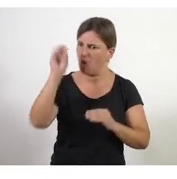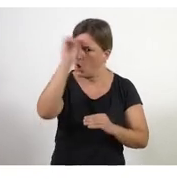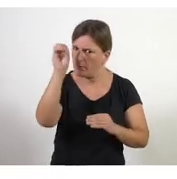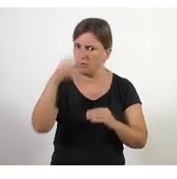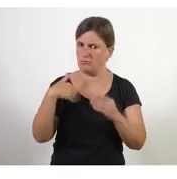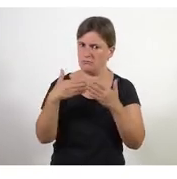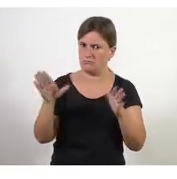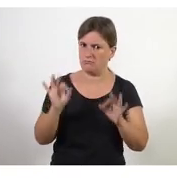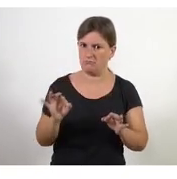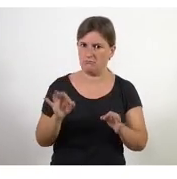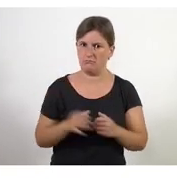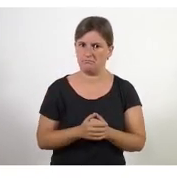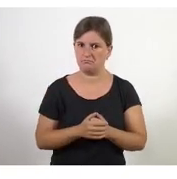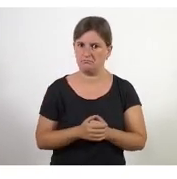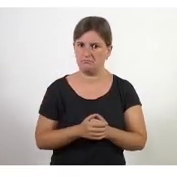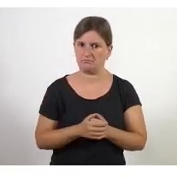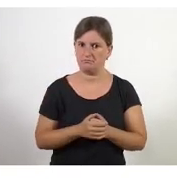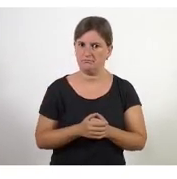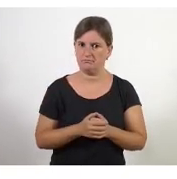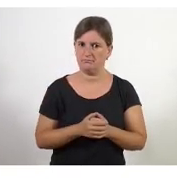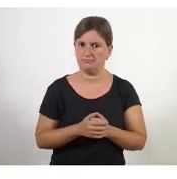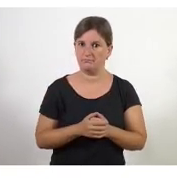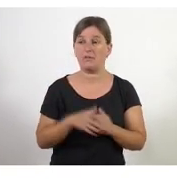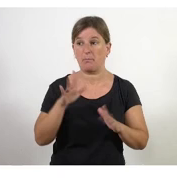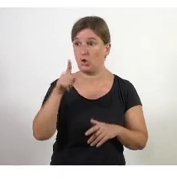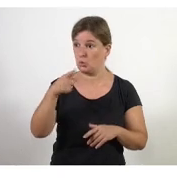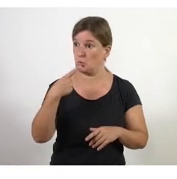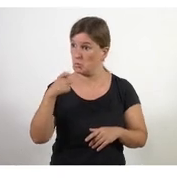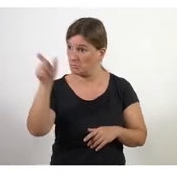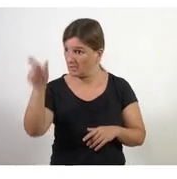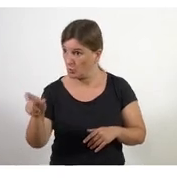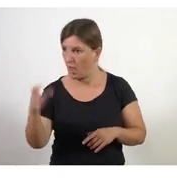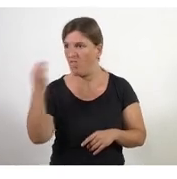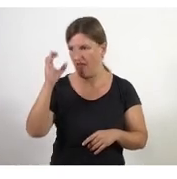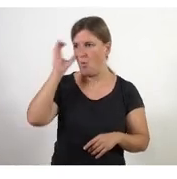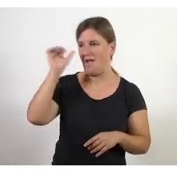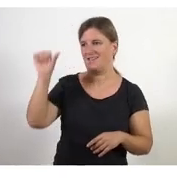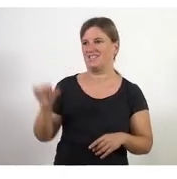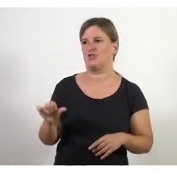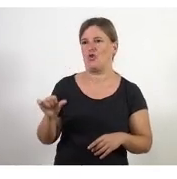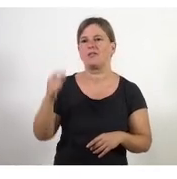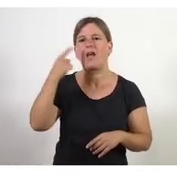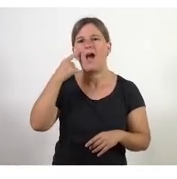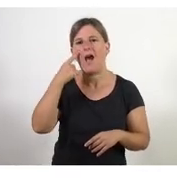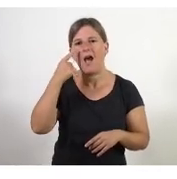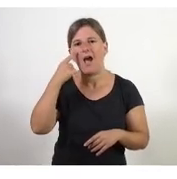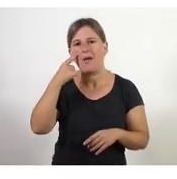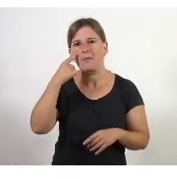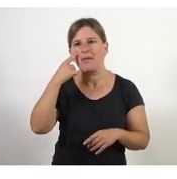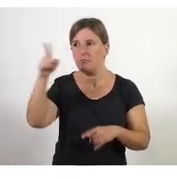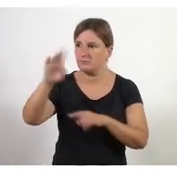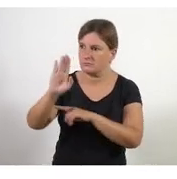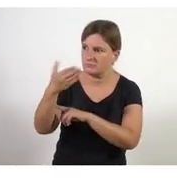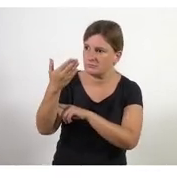pregunta-li disposat a escoltar i a veure com pots agafar el que et